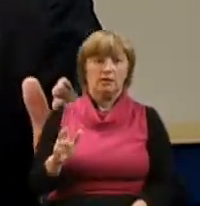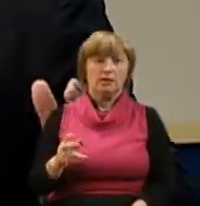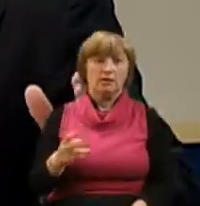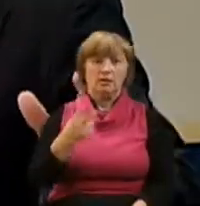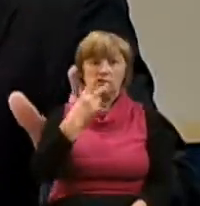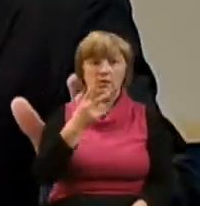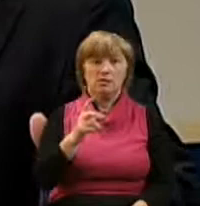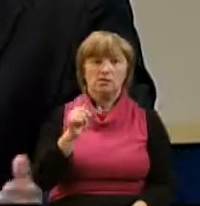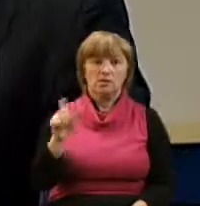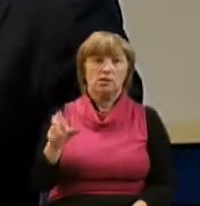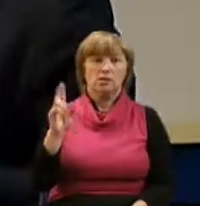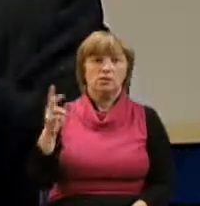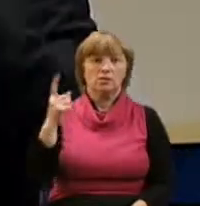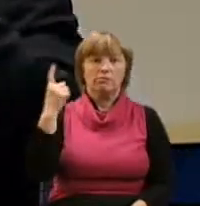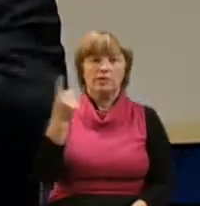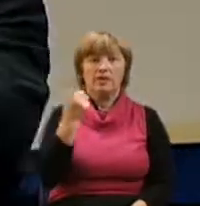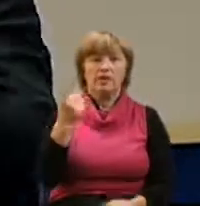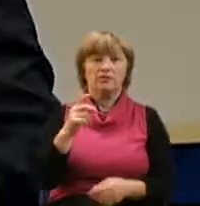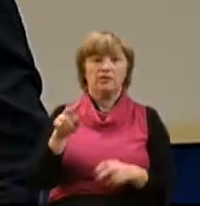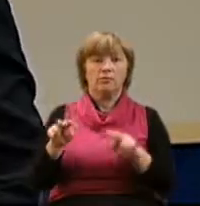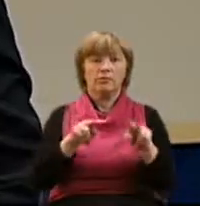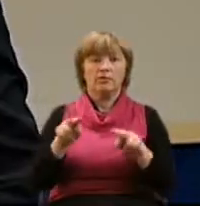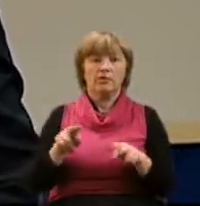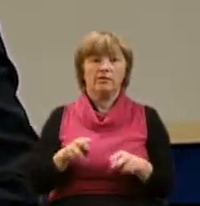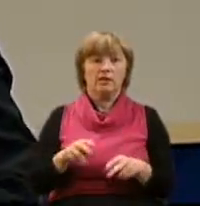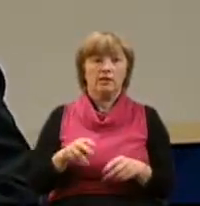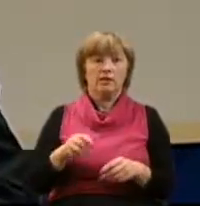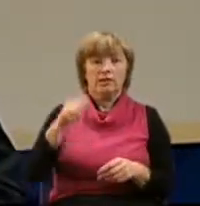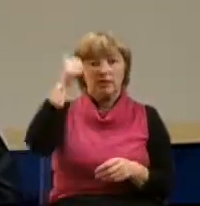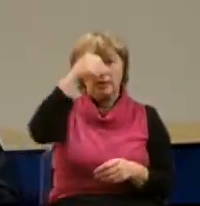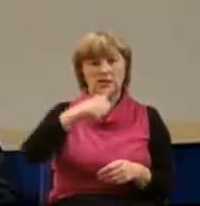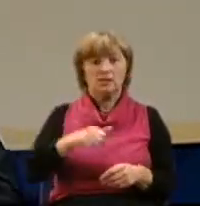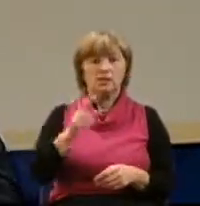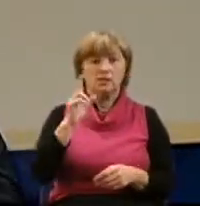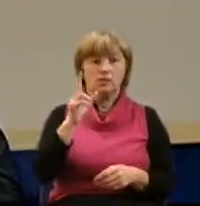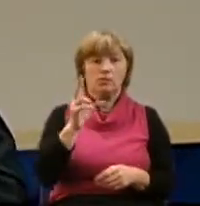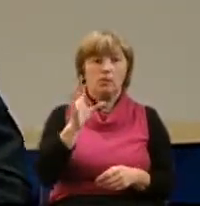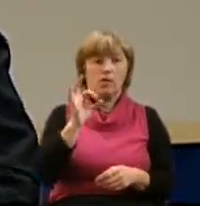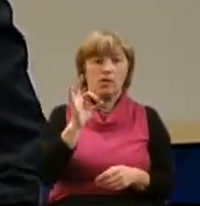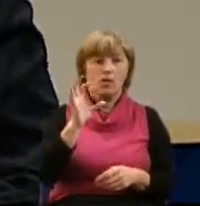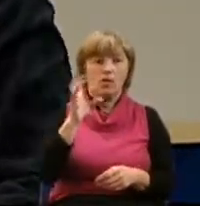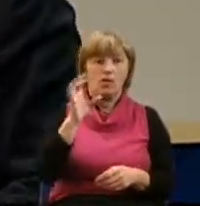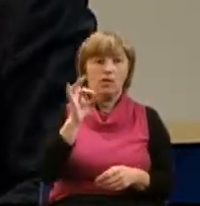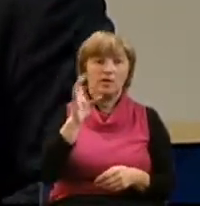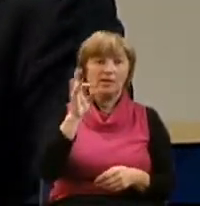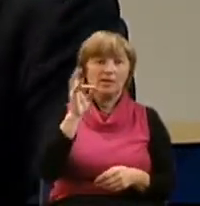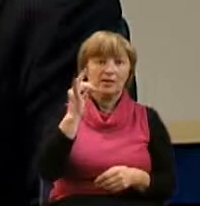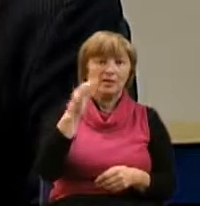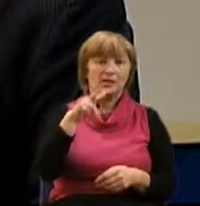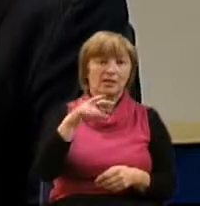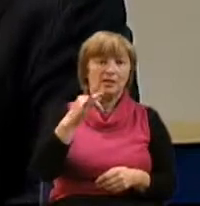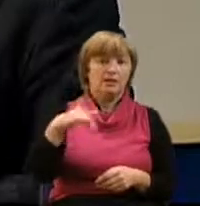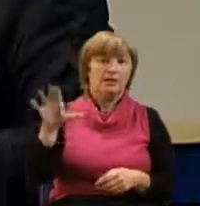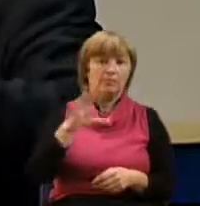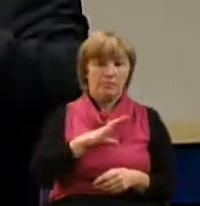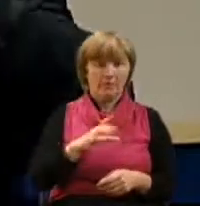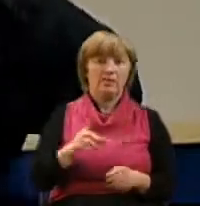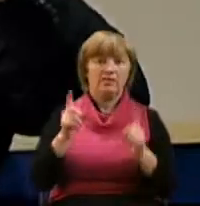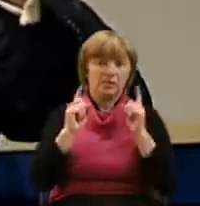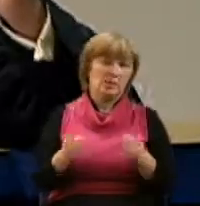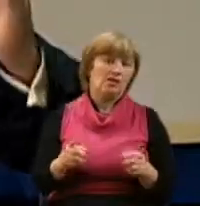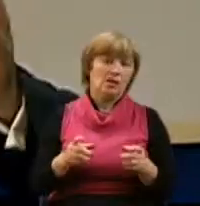человека, который первый проповедовал язычнику Корнилию. То есть Петр, воистину, он был подготовлен и